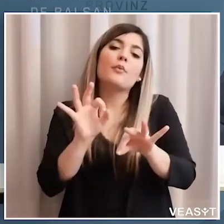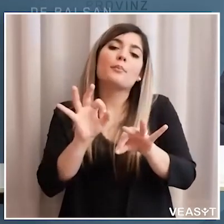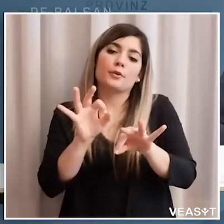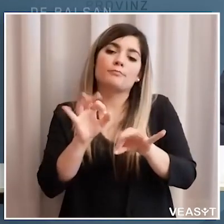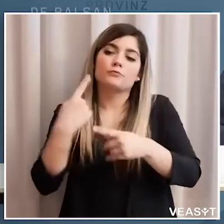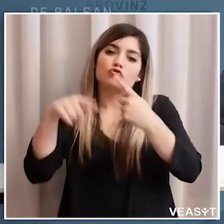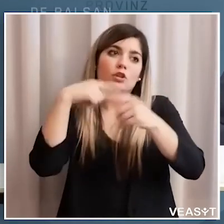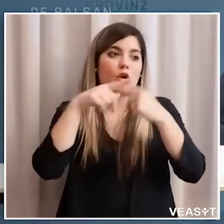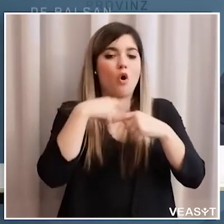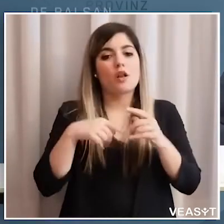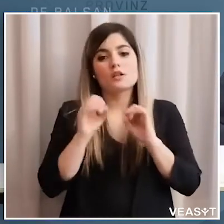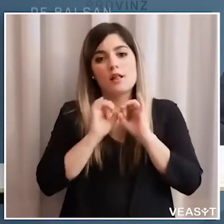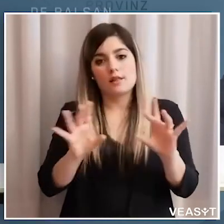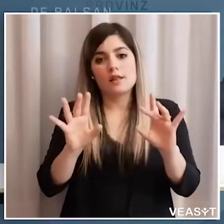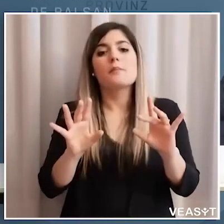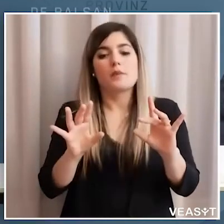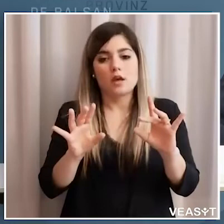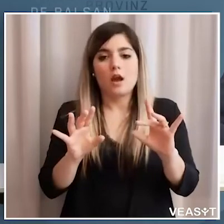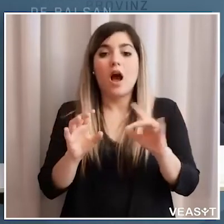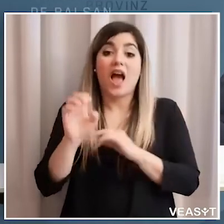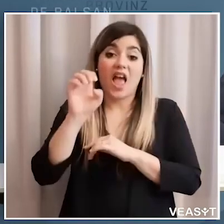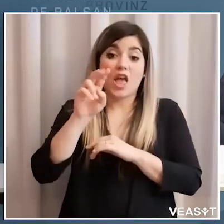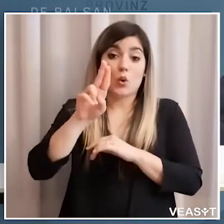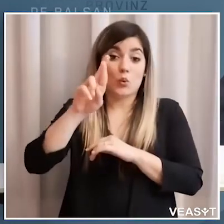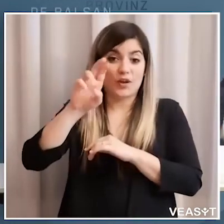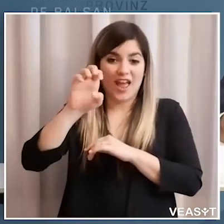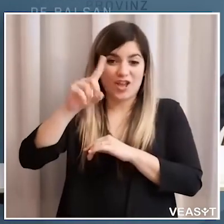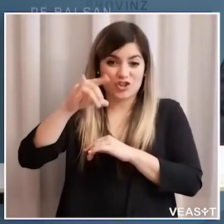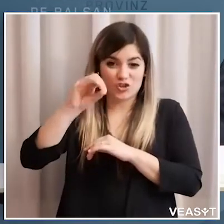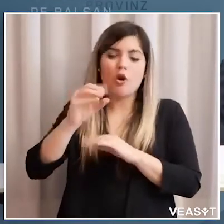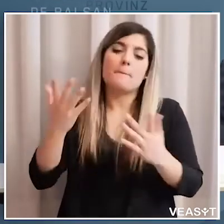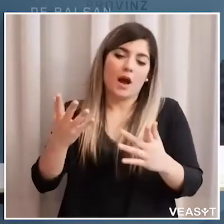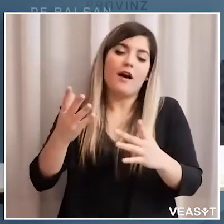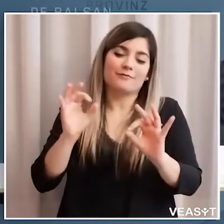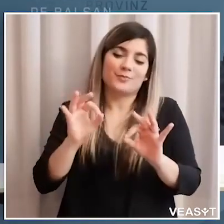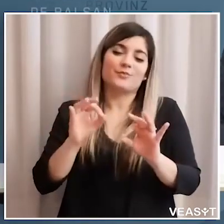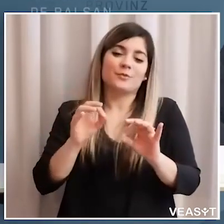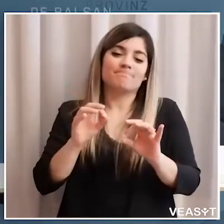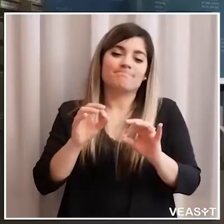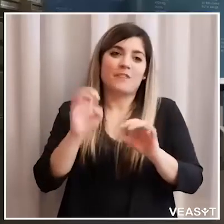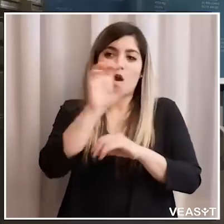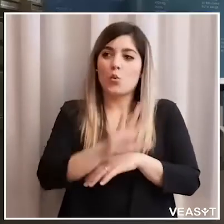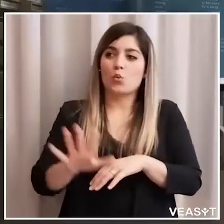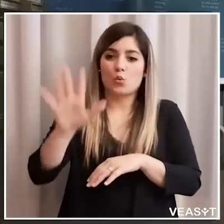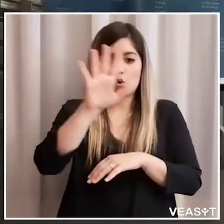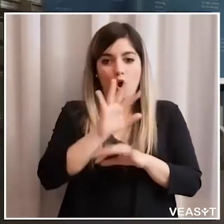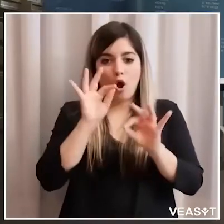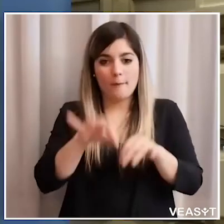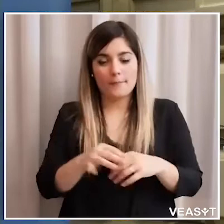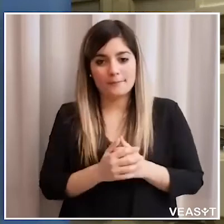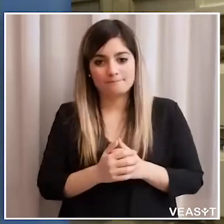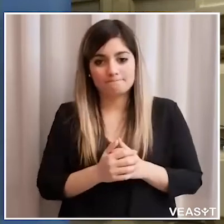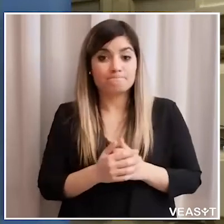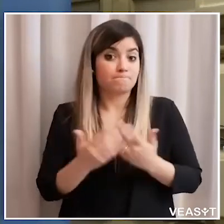sempre più libera circolazione sia a livello dell'eoreggio ma anche poi a livello europeo per